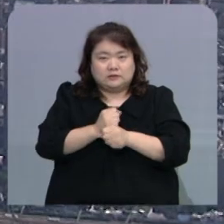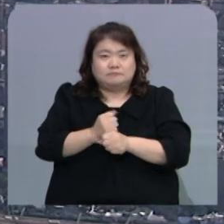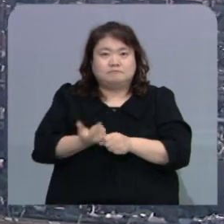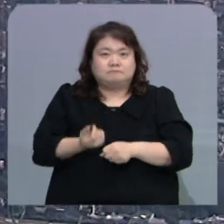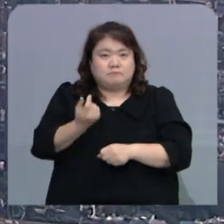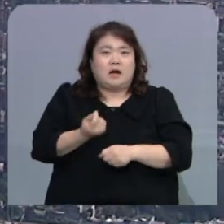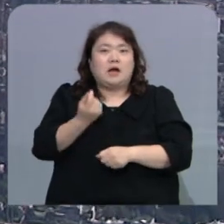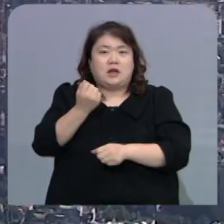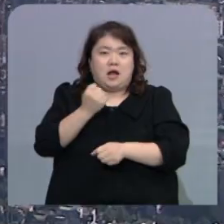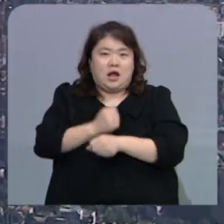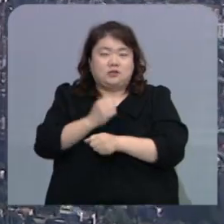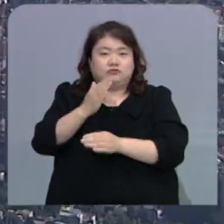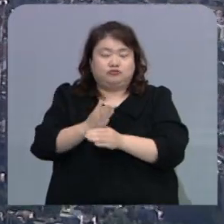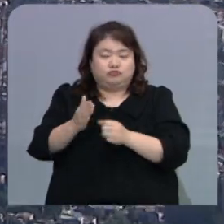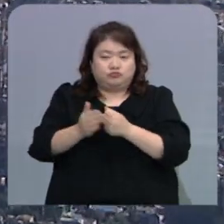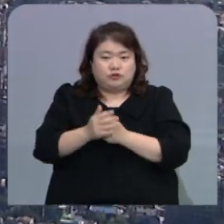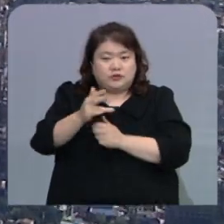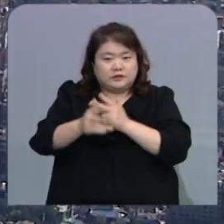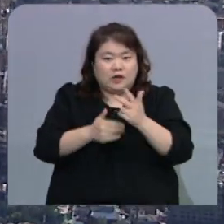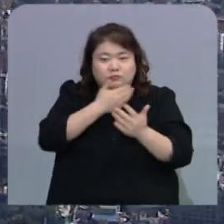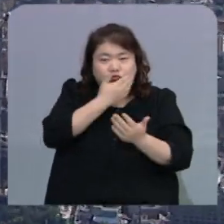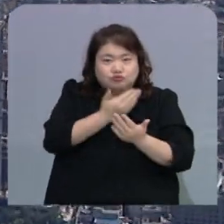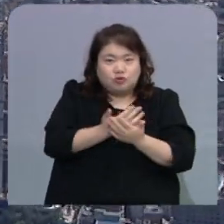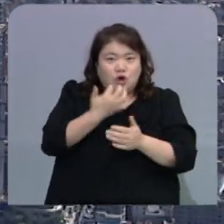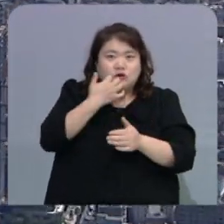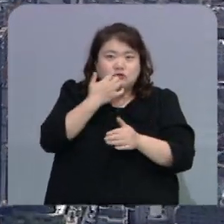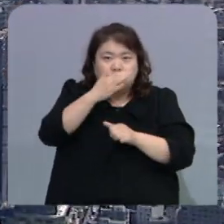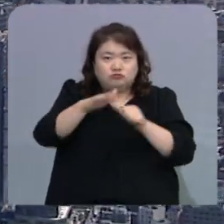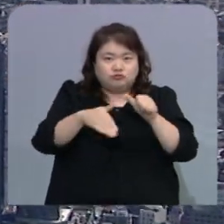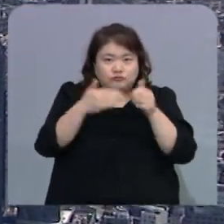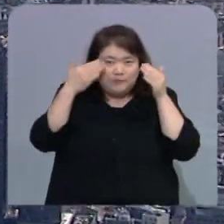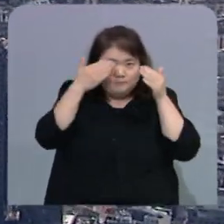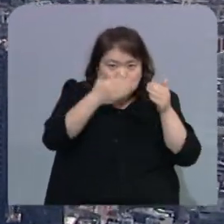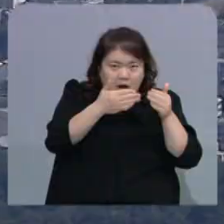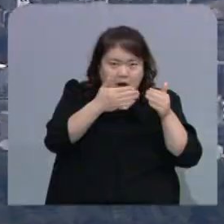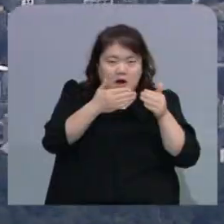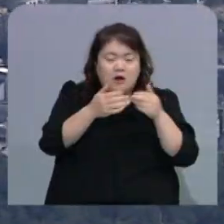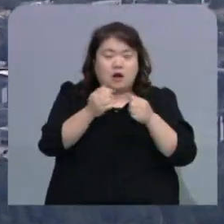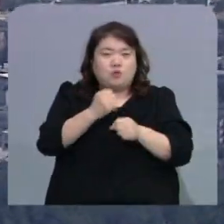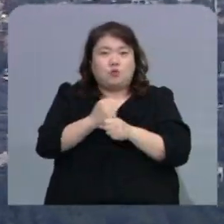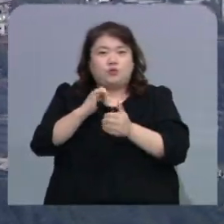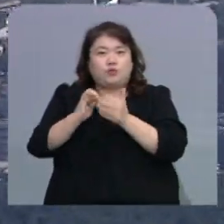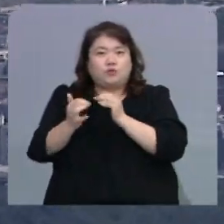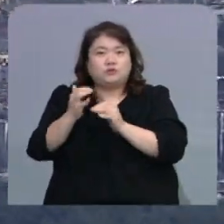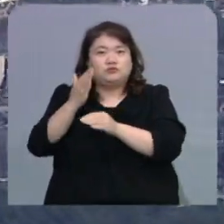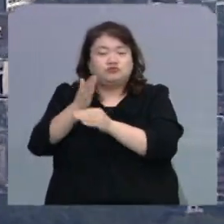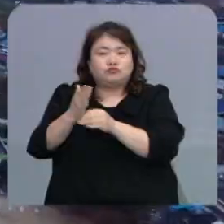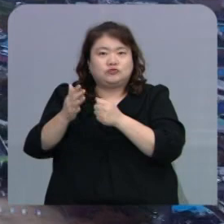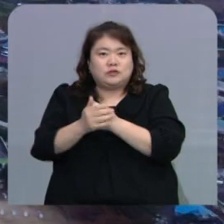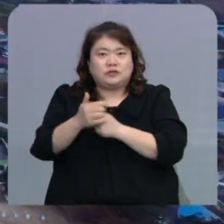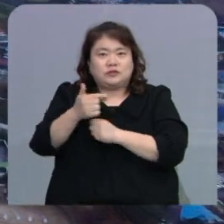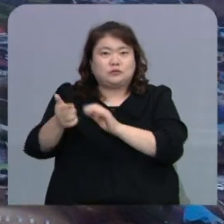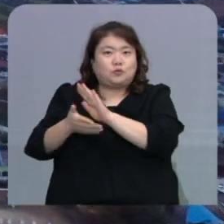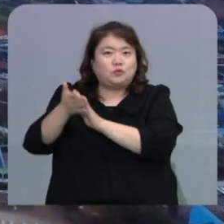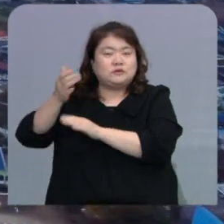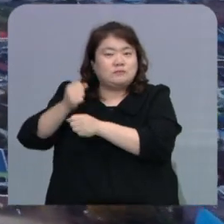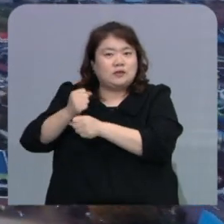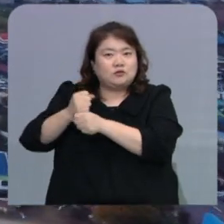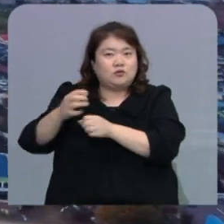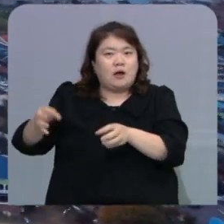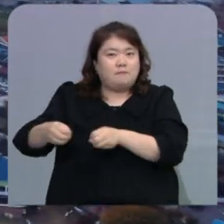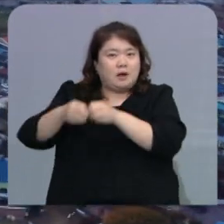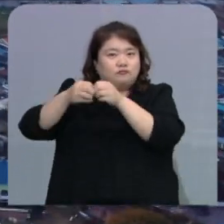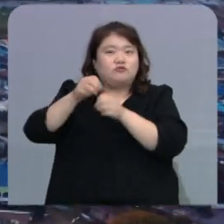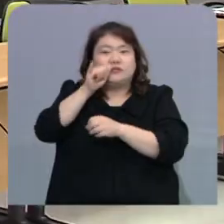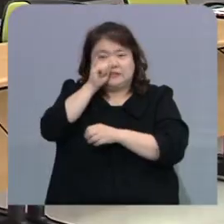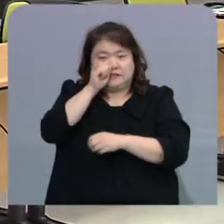선도 사업의 핵심은 수도권 쏠림 극복을 위한 방안으로 논의되고 있는 메가시티 구축과 밀접하게 맞물려